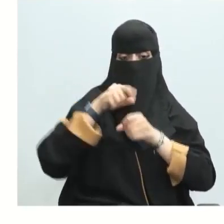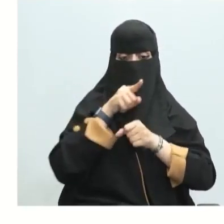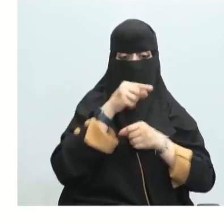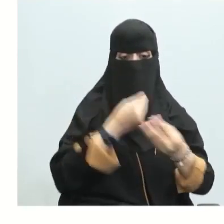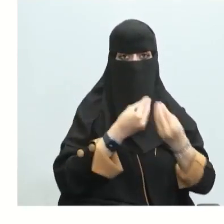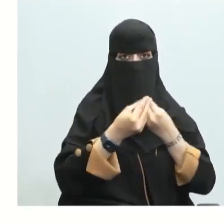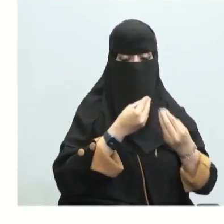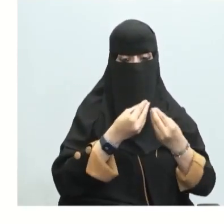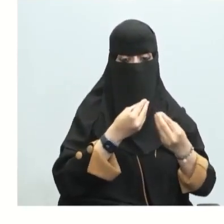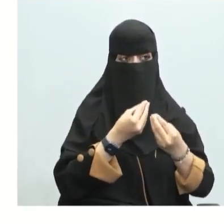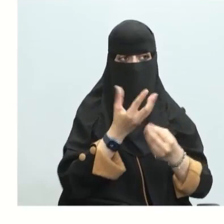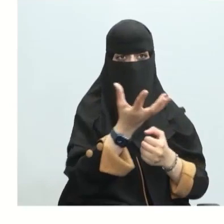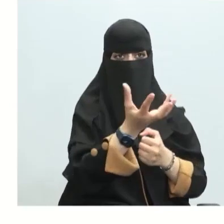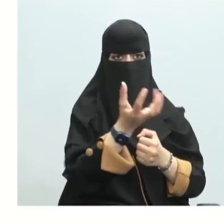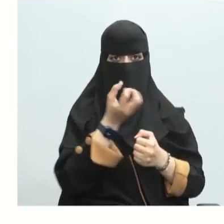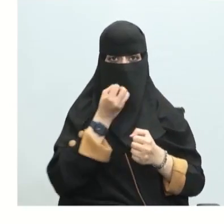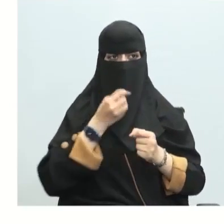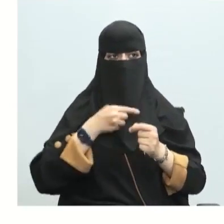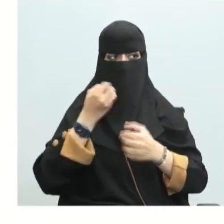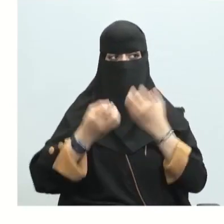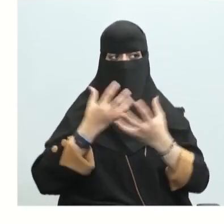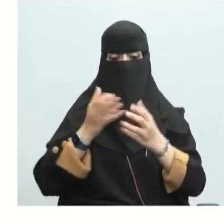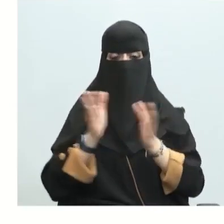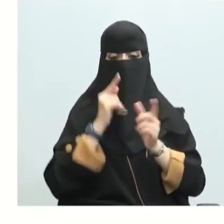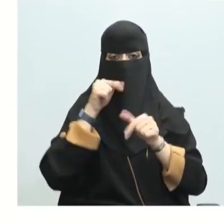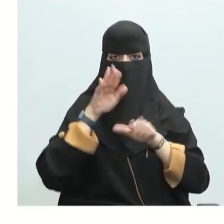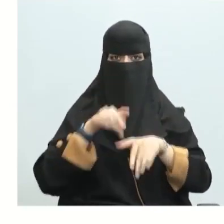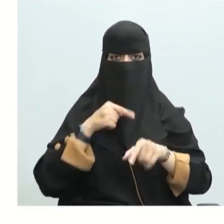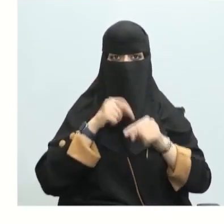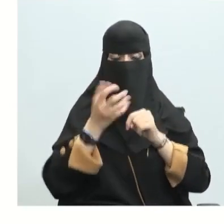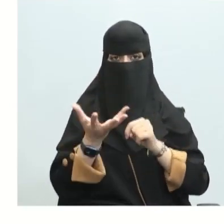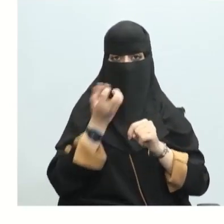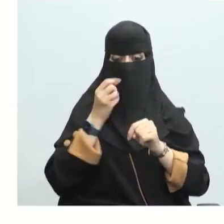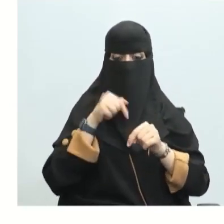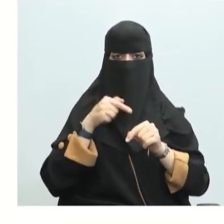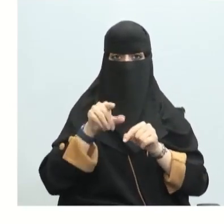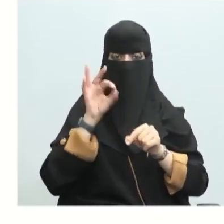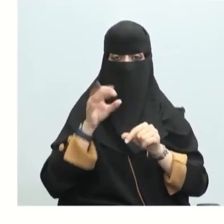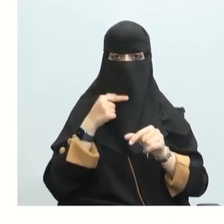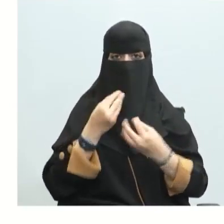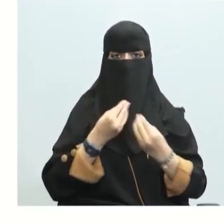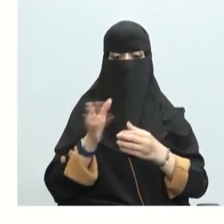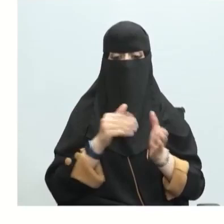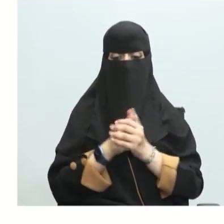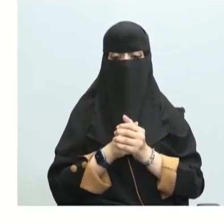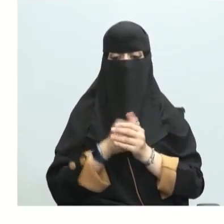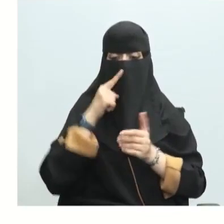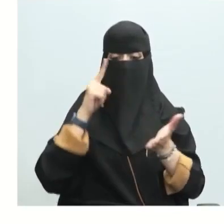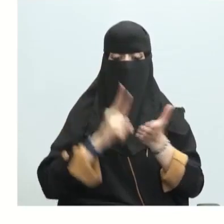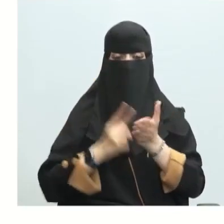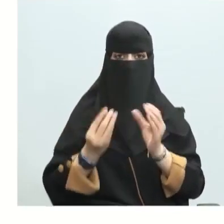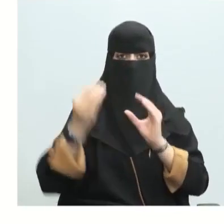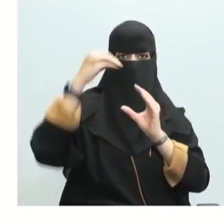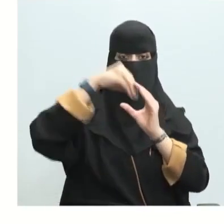في هذا التفاعل الماصل الحرارة إذن هنا تفاعل الماصل الحرارة وامتصت في هذا التفاعل أيضا